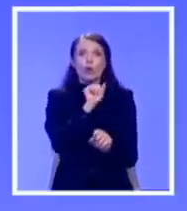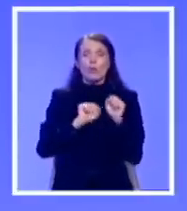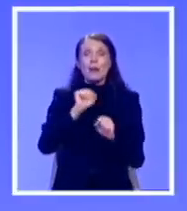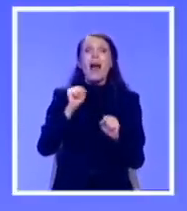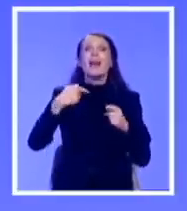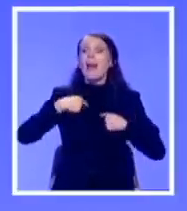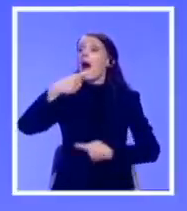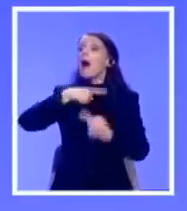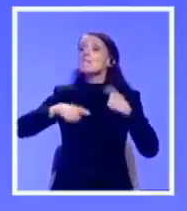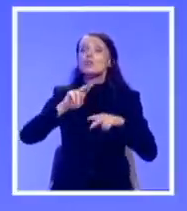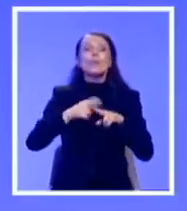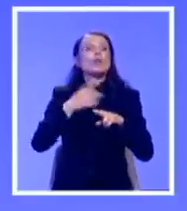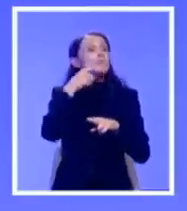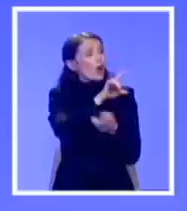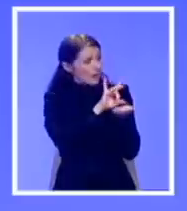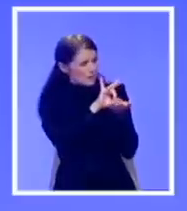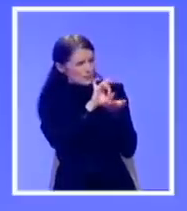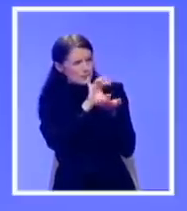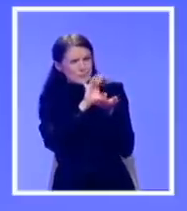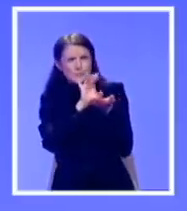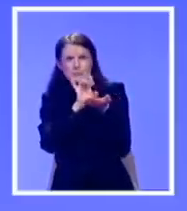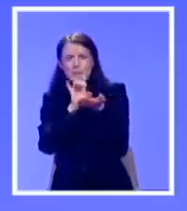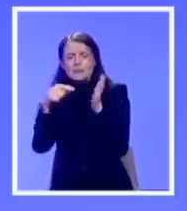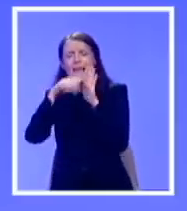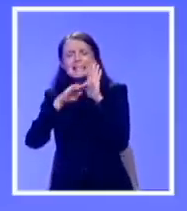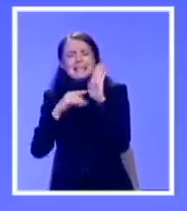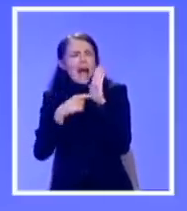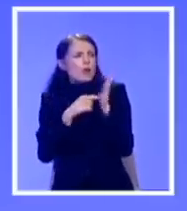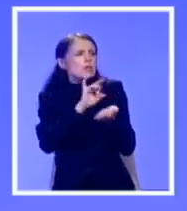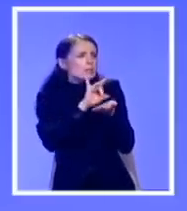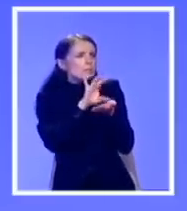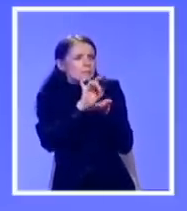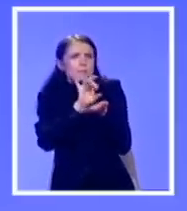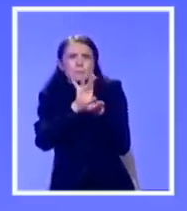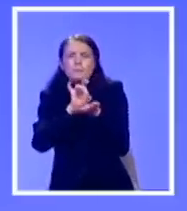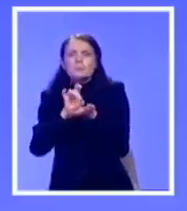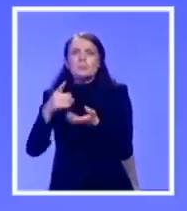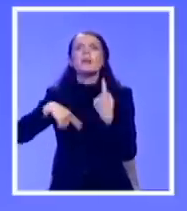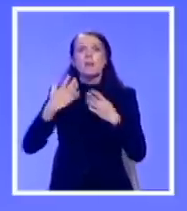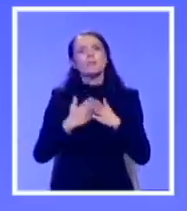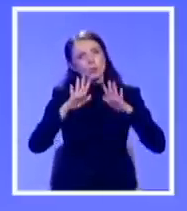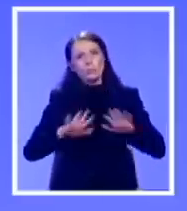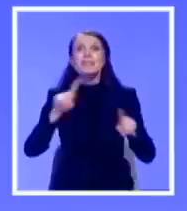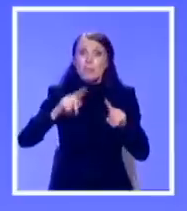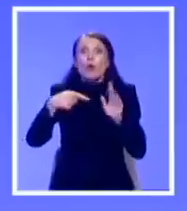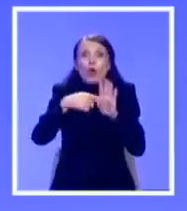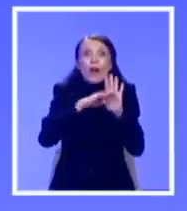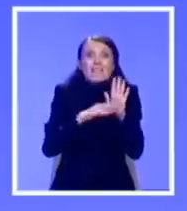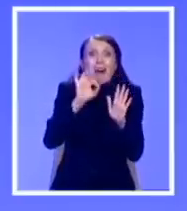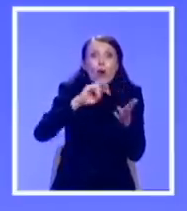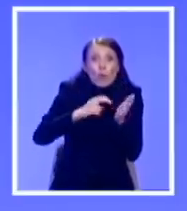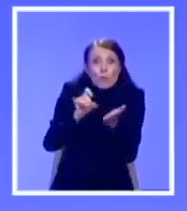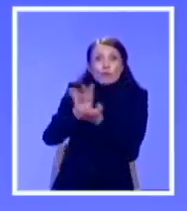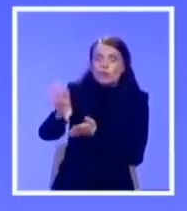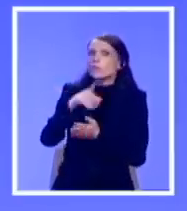njih ne bude bilo na političkoj sceni. Kada oni budu politički, zakonski, lustrirani. Upravo zato zakon ilustracije jako bitno. Zahvaljujući takoj